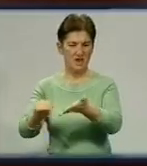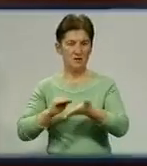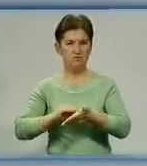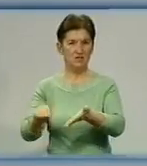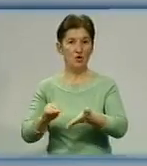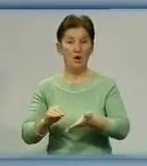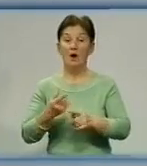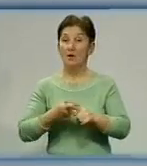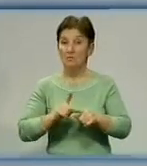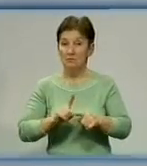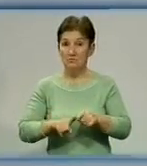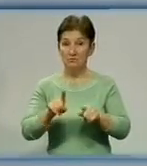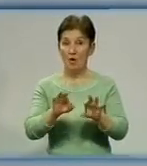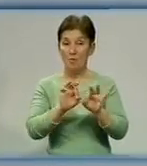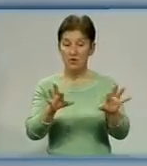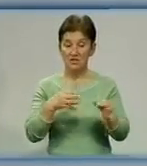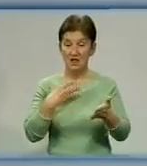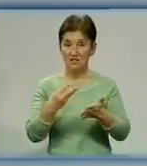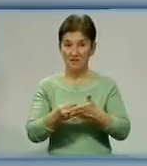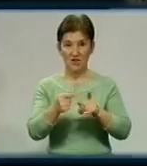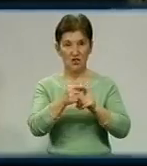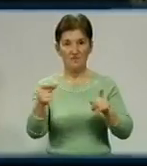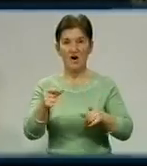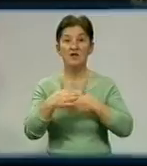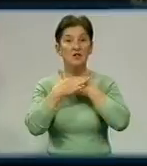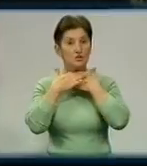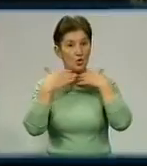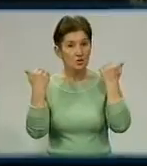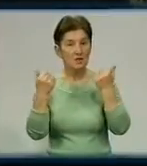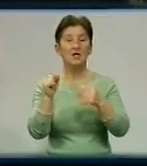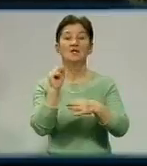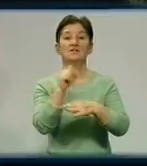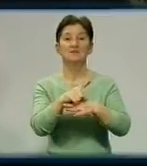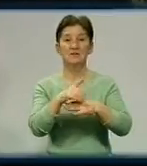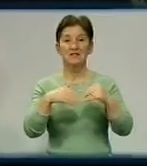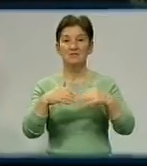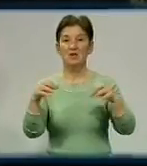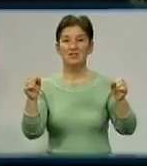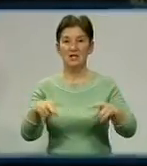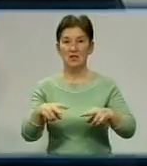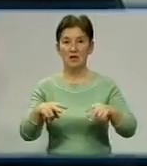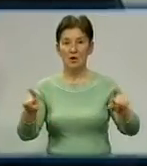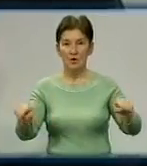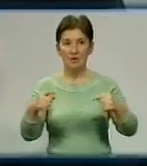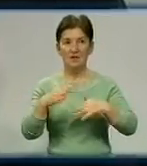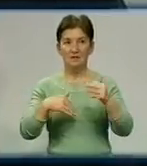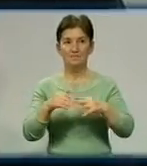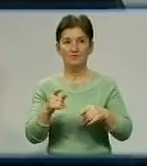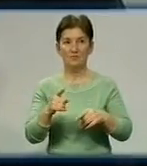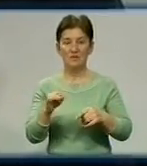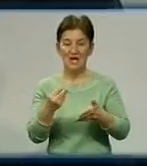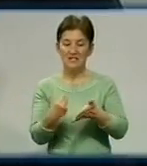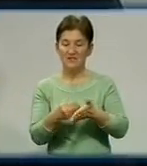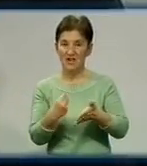підписували листи відповіді, пояснити свої слова особисто не захотіли. Доручилися спеціалісту відділу будівництва та благоустрою. У зв'язку з фінансовою